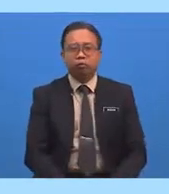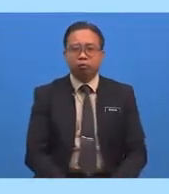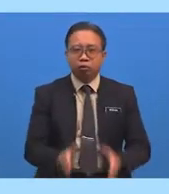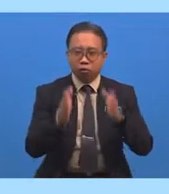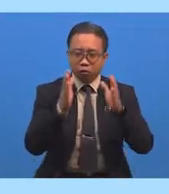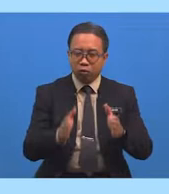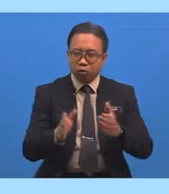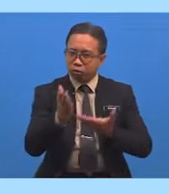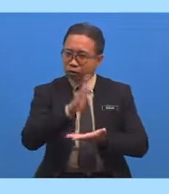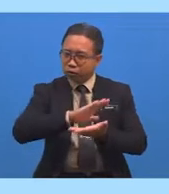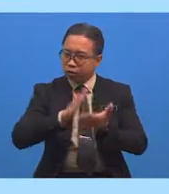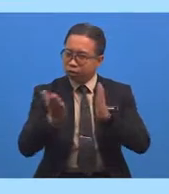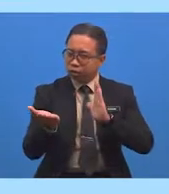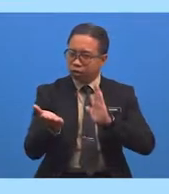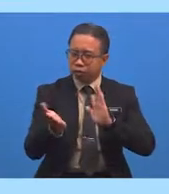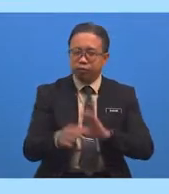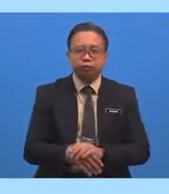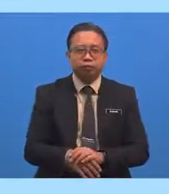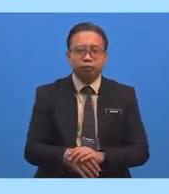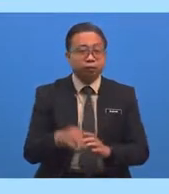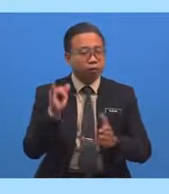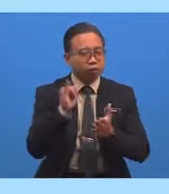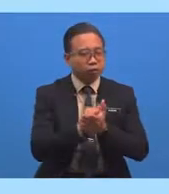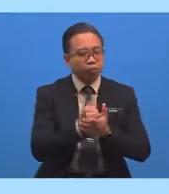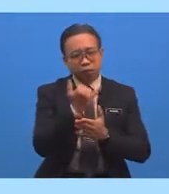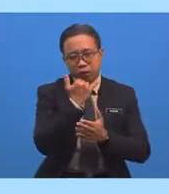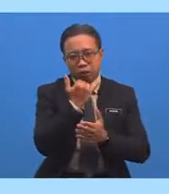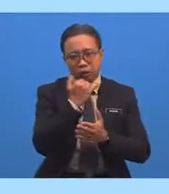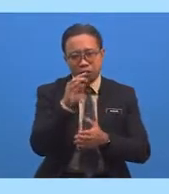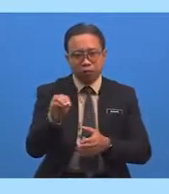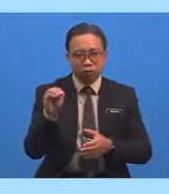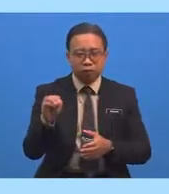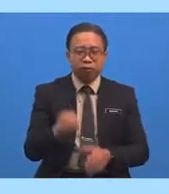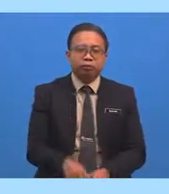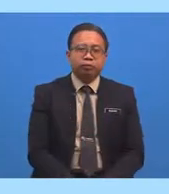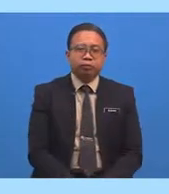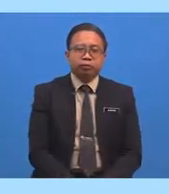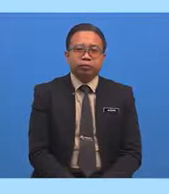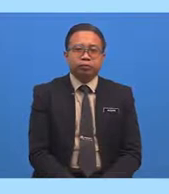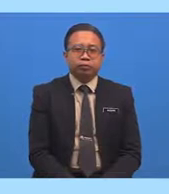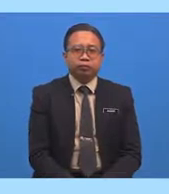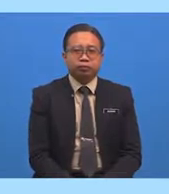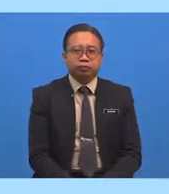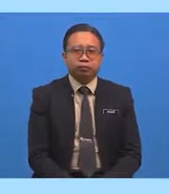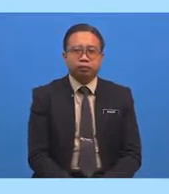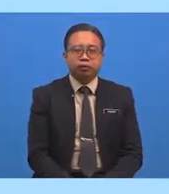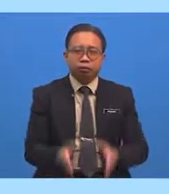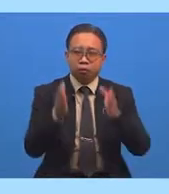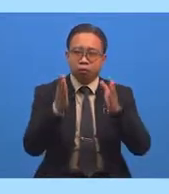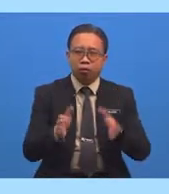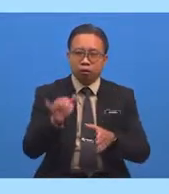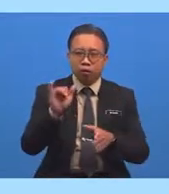Boleh Bersilat Itu Pandangan Yang Salah Murid-murid Orang Yang